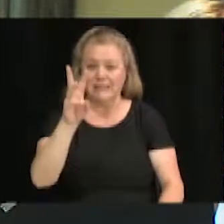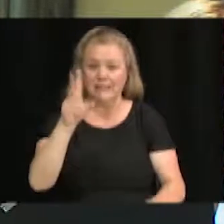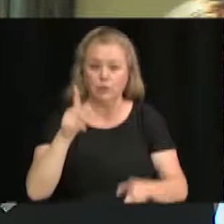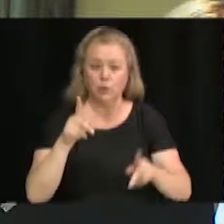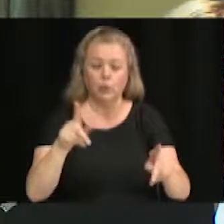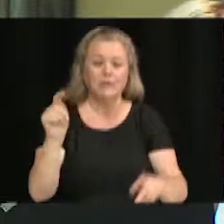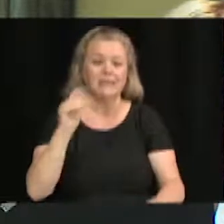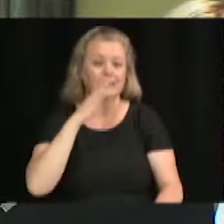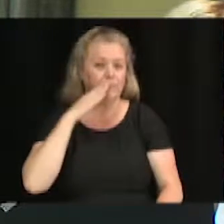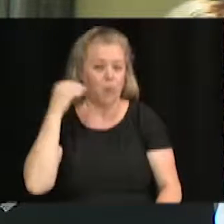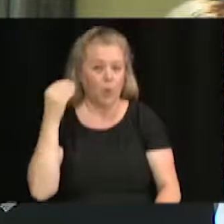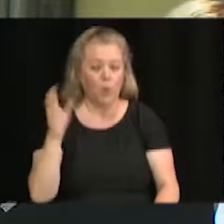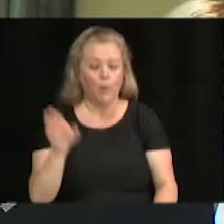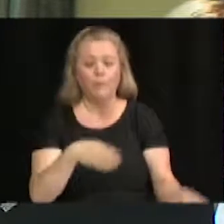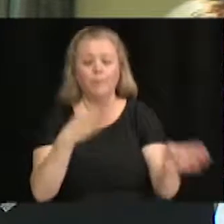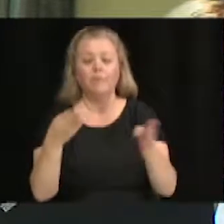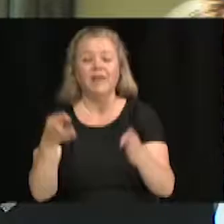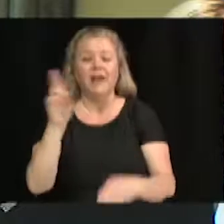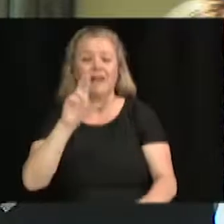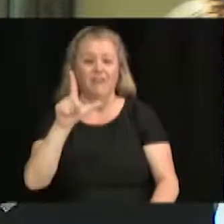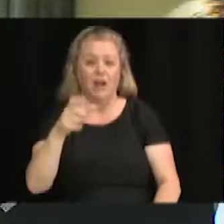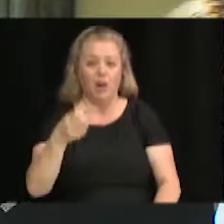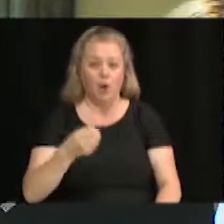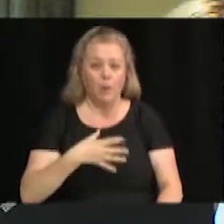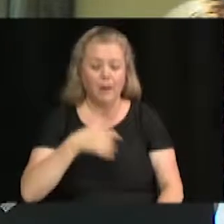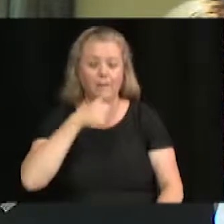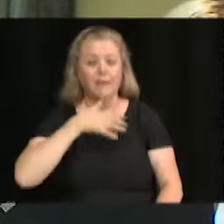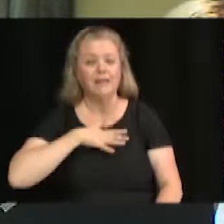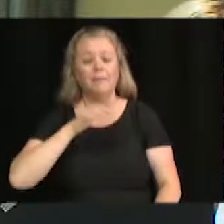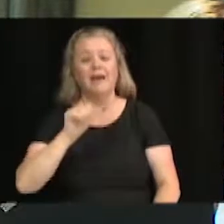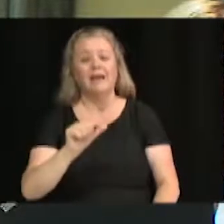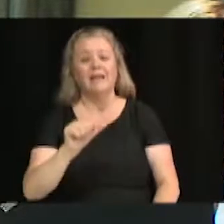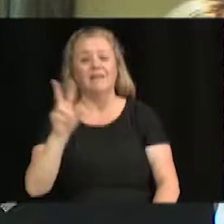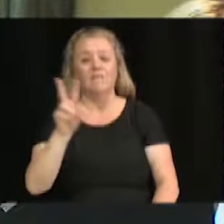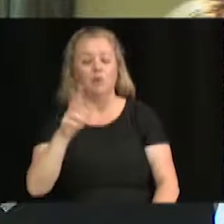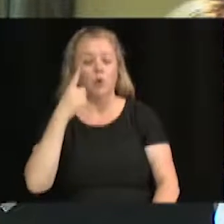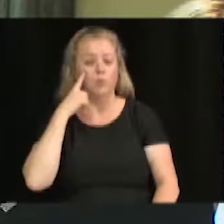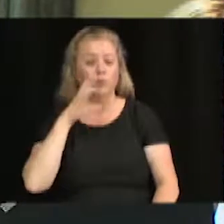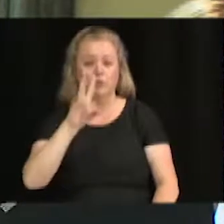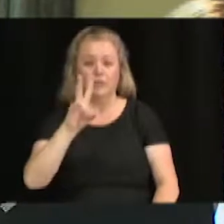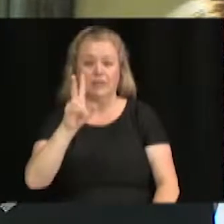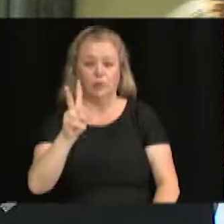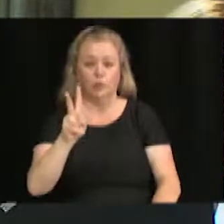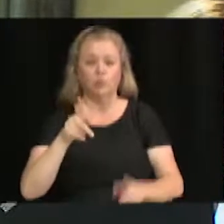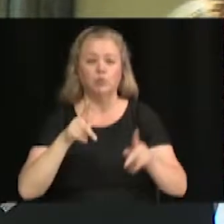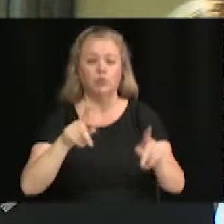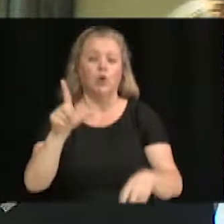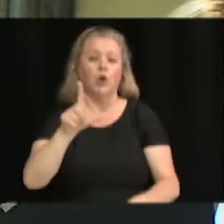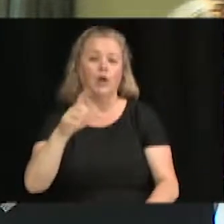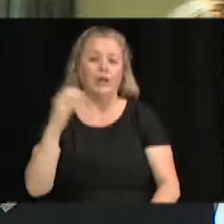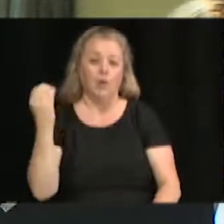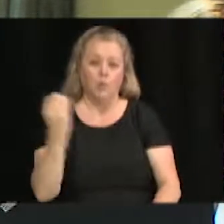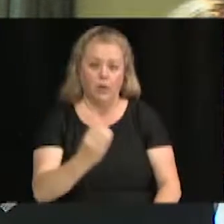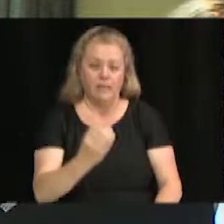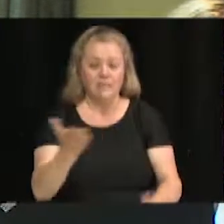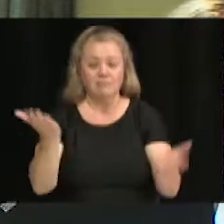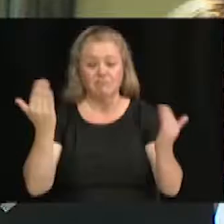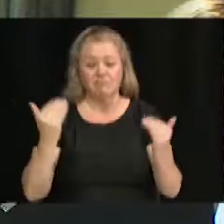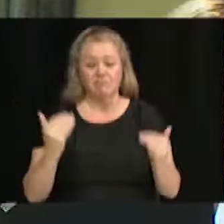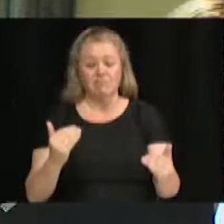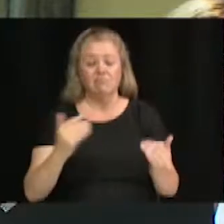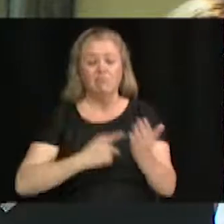Raphaël Leblanc et Mme Annie Vigneault pour le 72 Laurier-Ouest. Et finalement le projet de 93